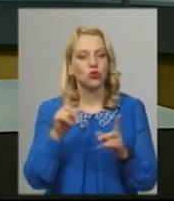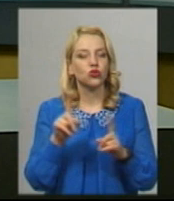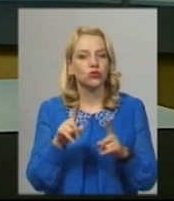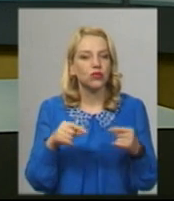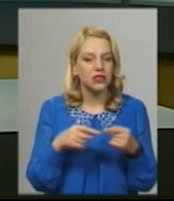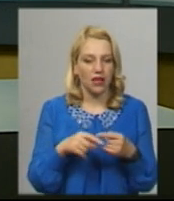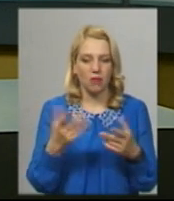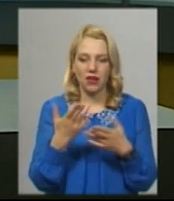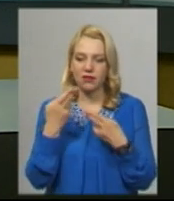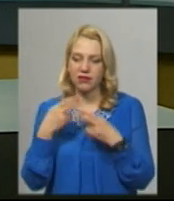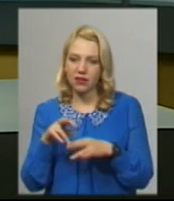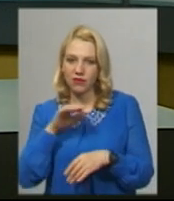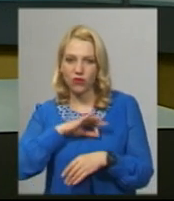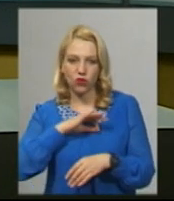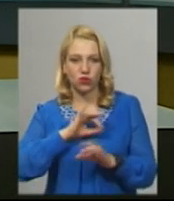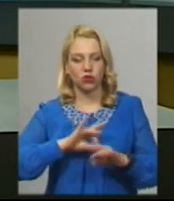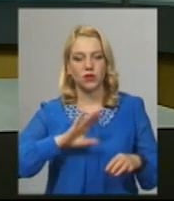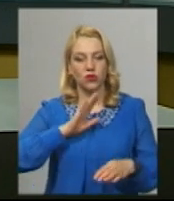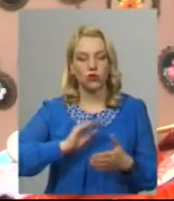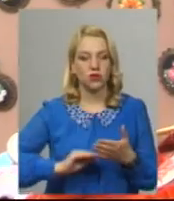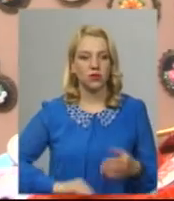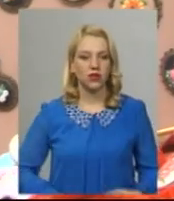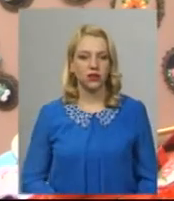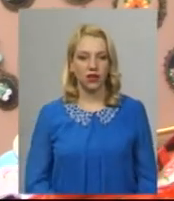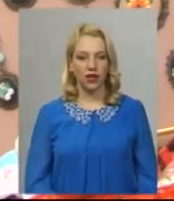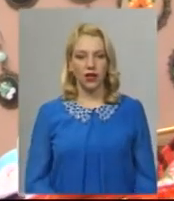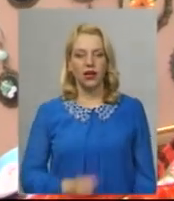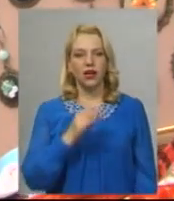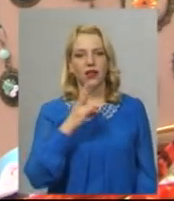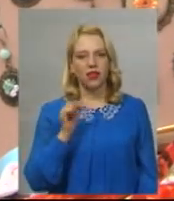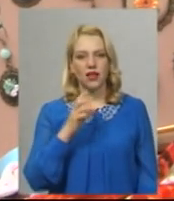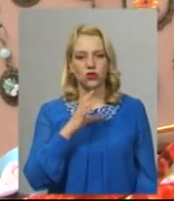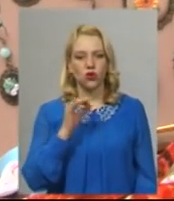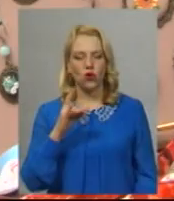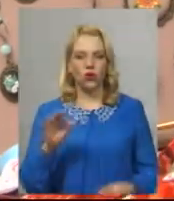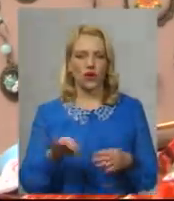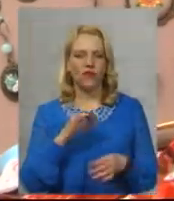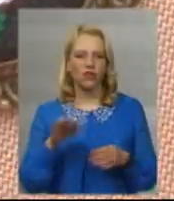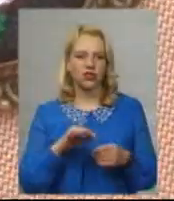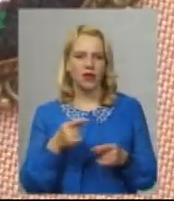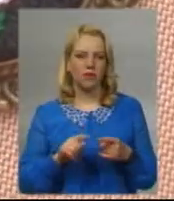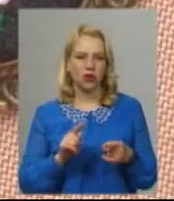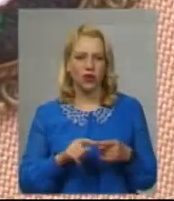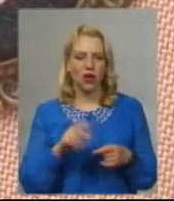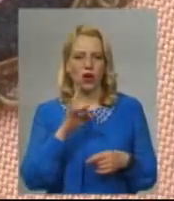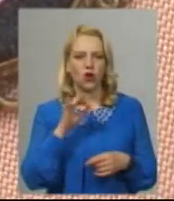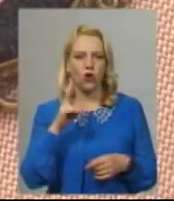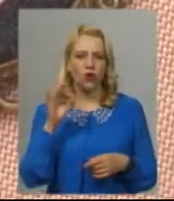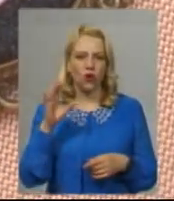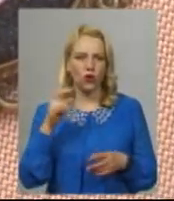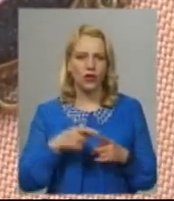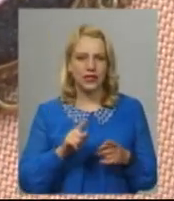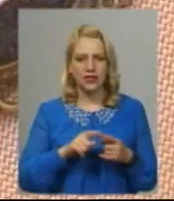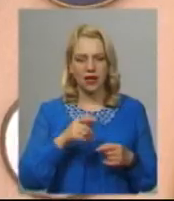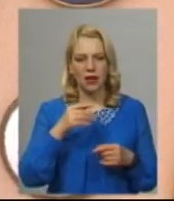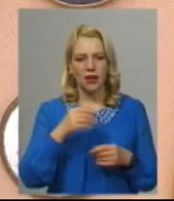техніки використовує, розповість Леся Боровець Інна Сорока вишиває у техніці Petit Point, Rococo, бразильська вишивка